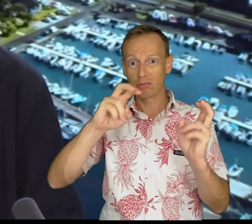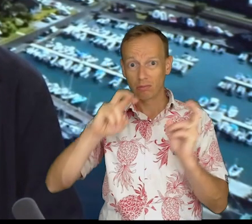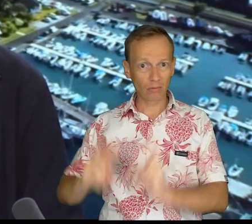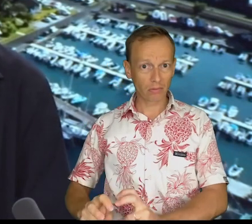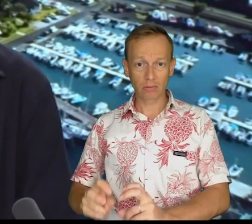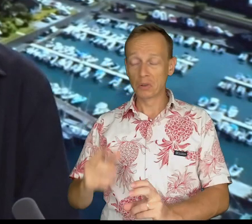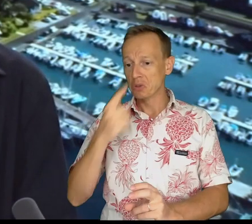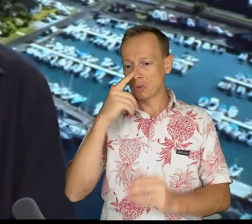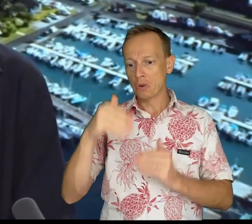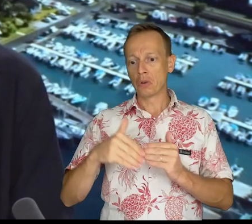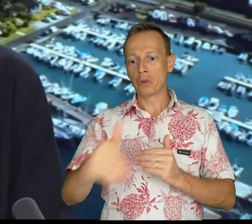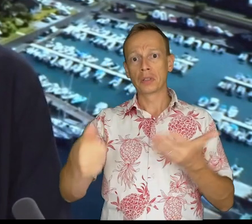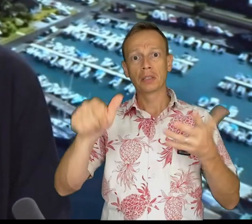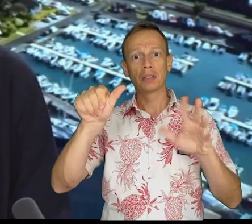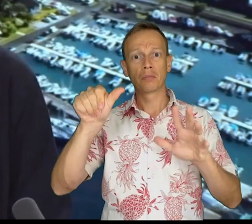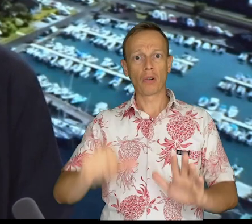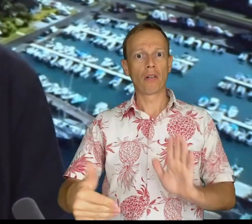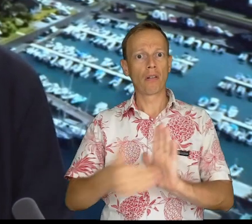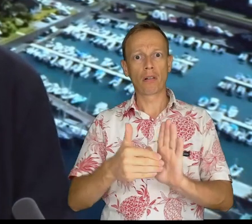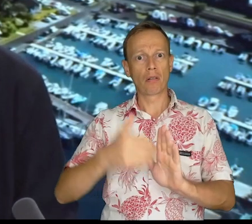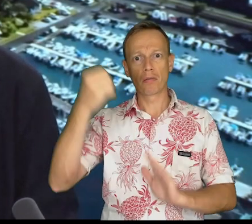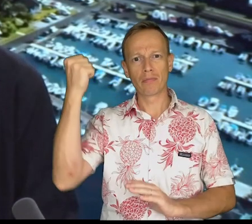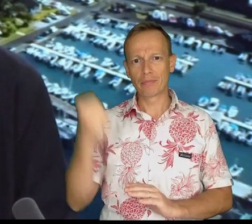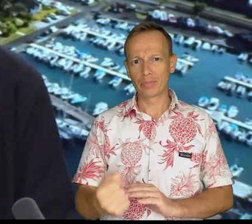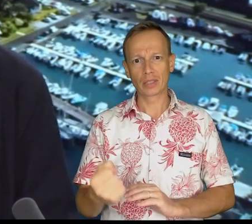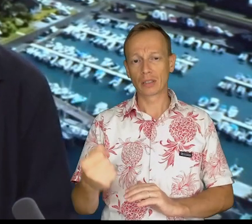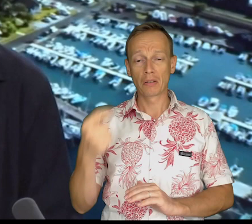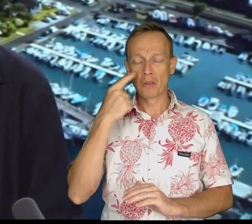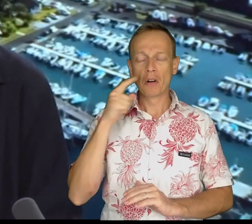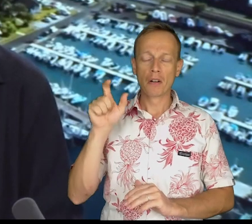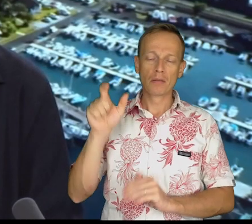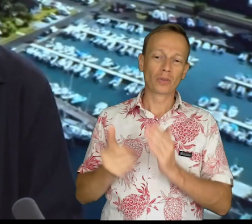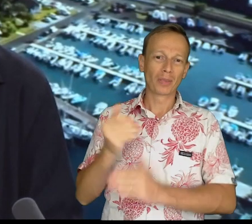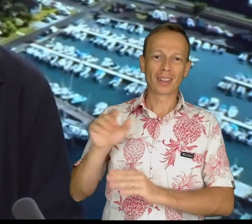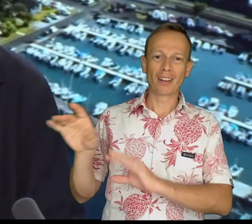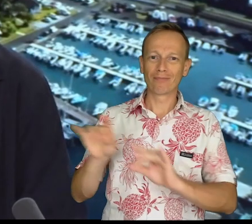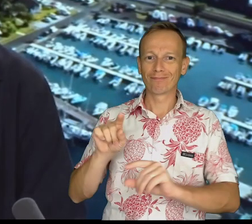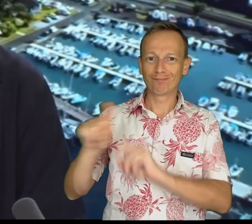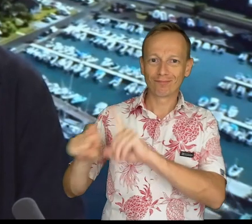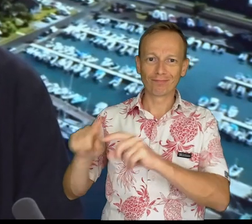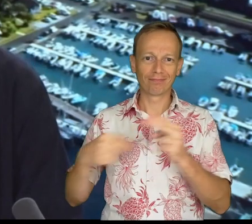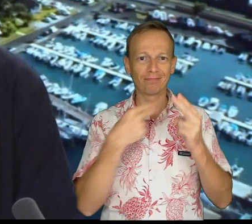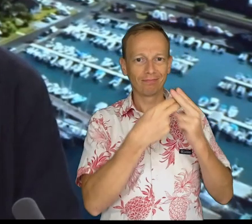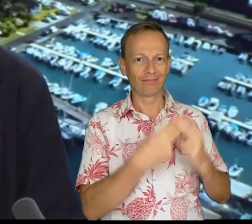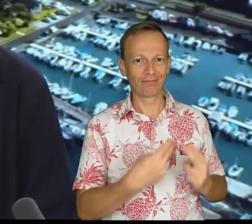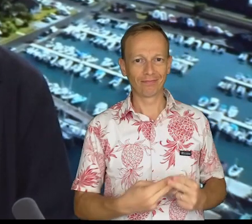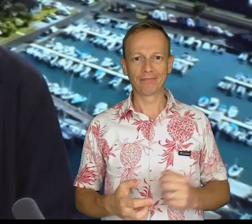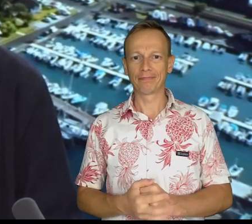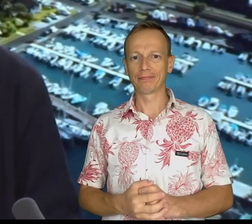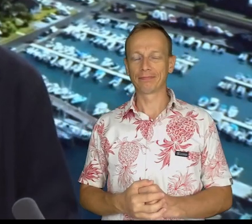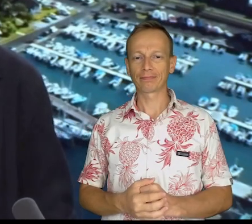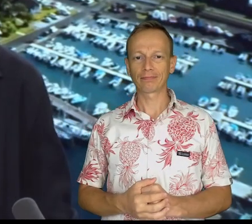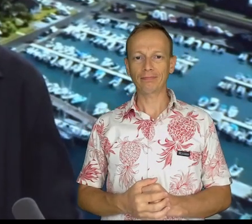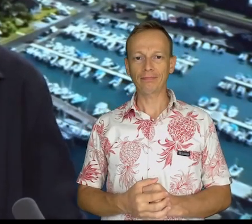ce début d'année sera encore plus difficile. Je vous propose de l'écouter dans le cadre de l'invité café de ce matin. Il répond à Ibrahim Ahmed